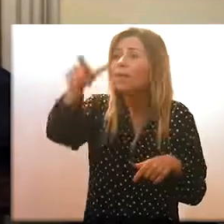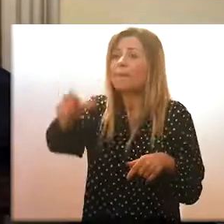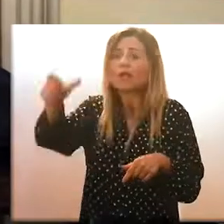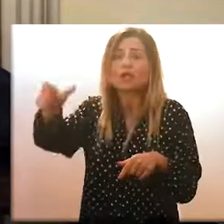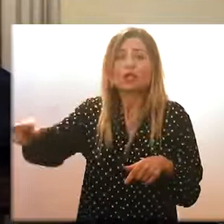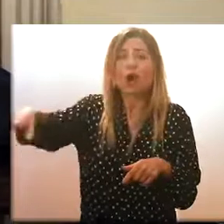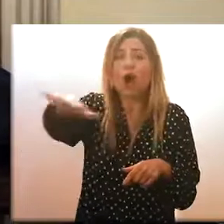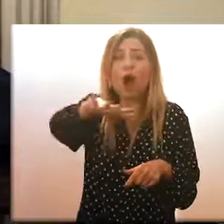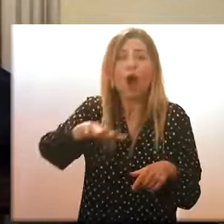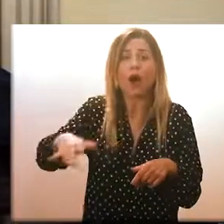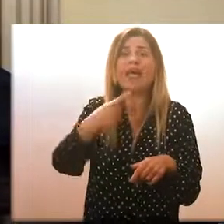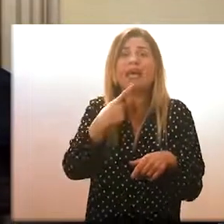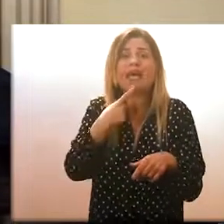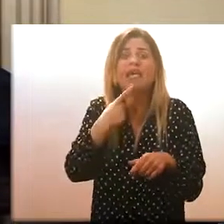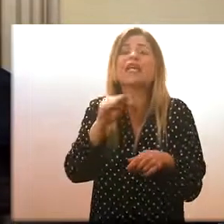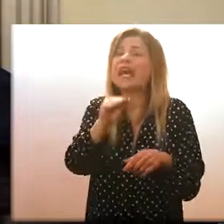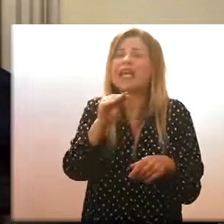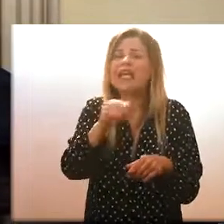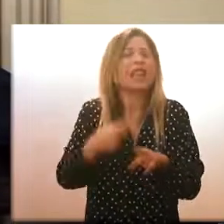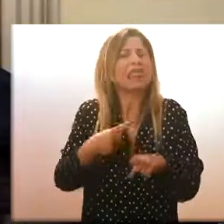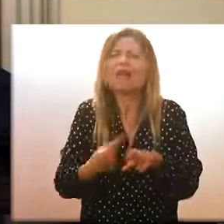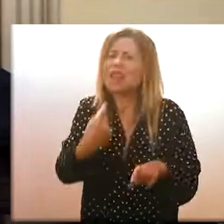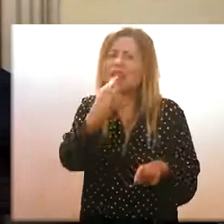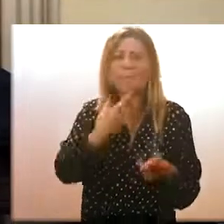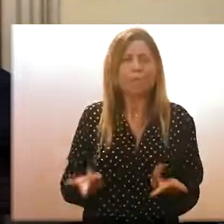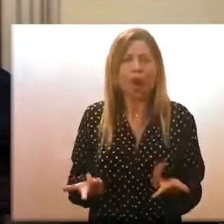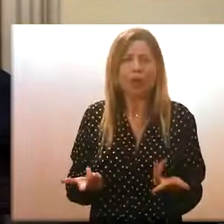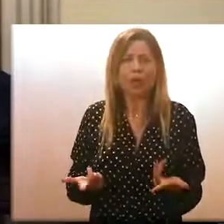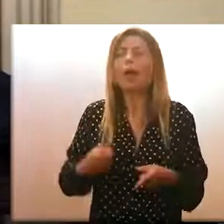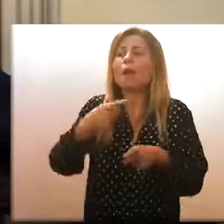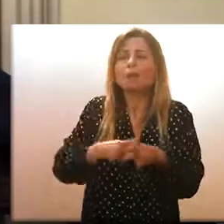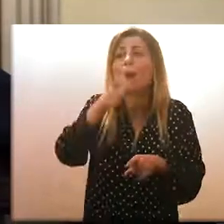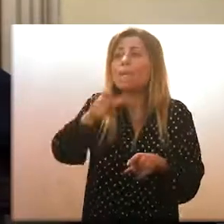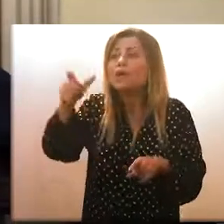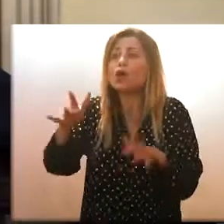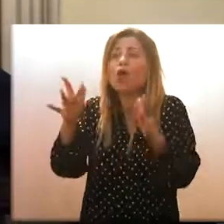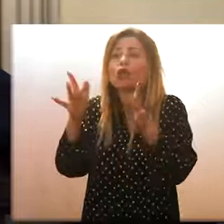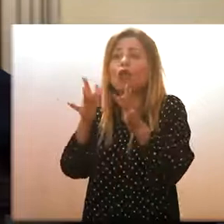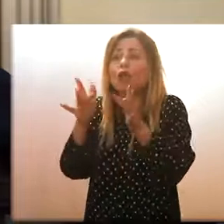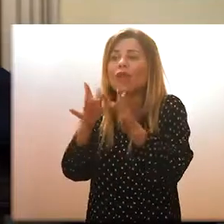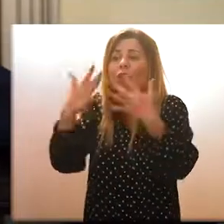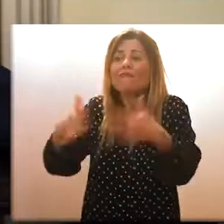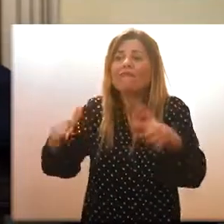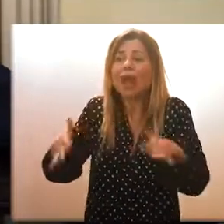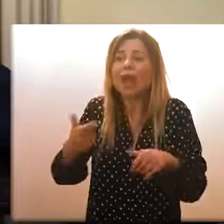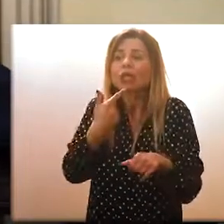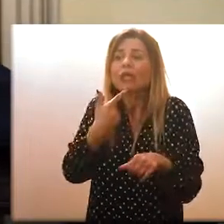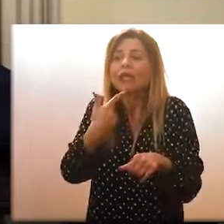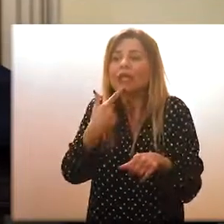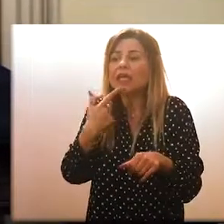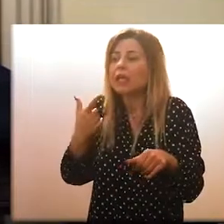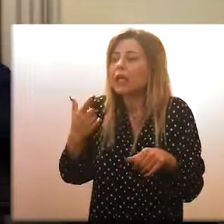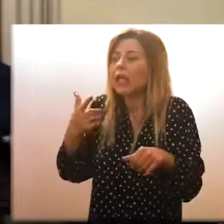confronti delle persone che ne facciano richiesta e soprattutto delle persone che sono state a